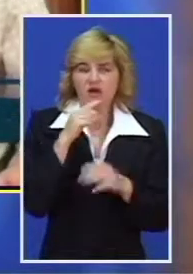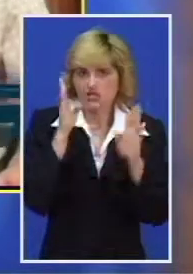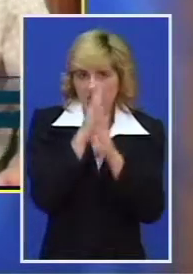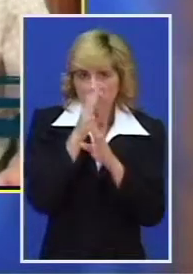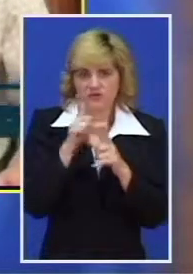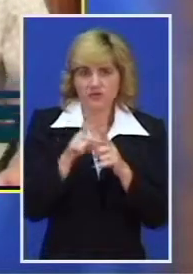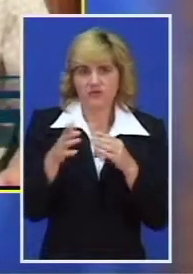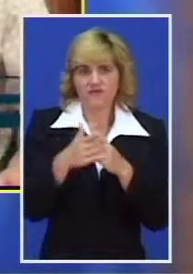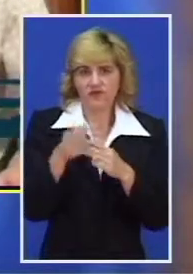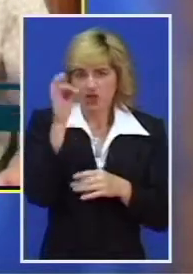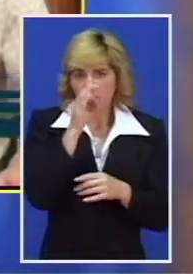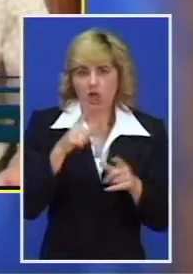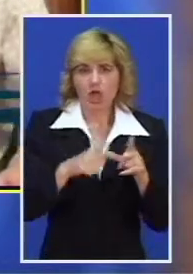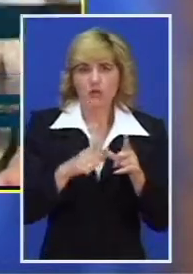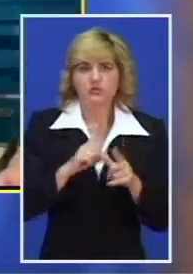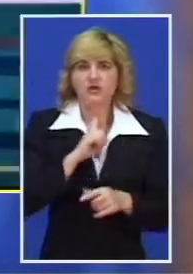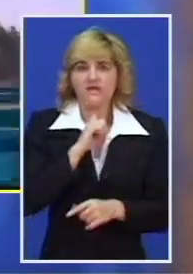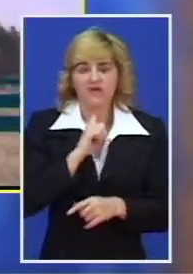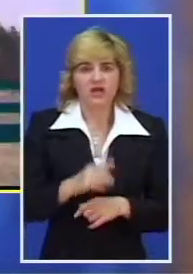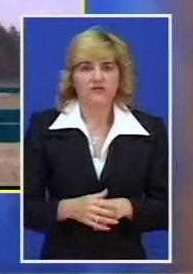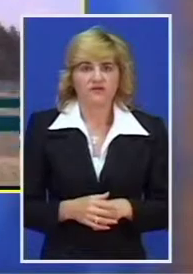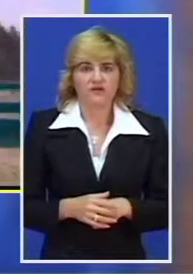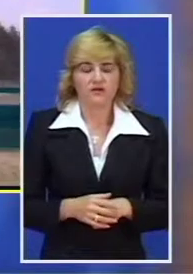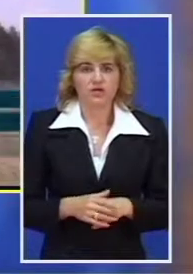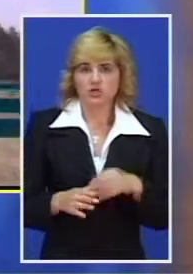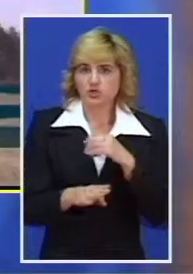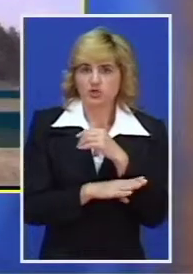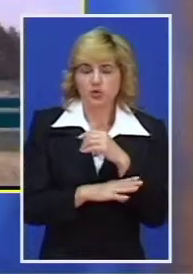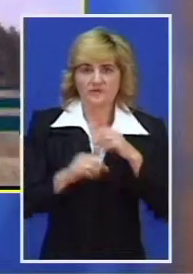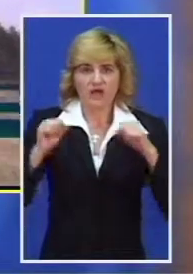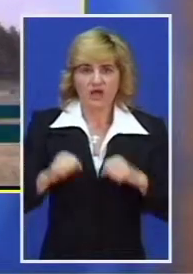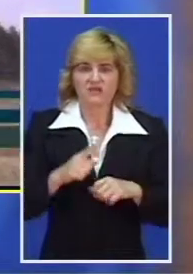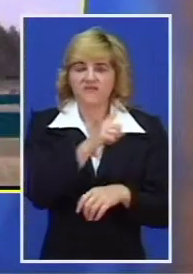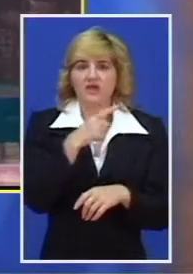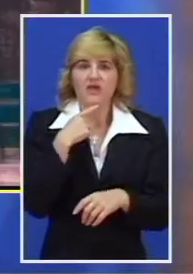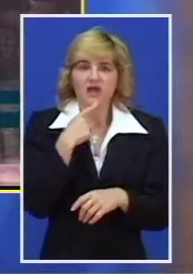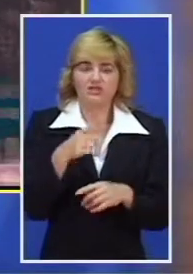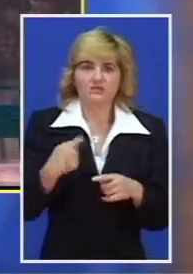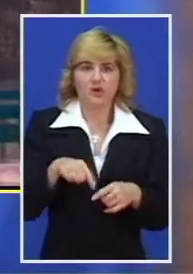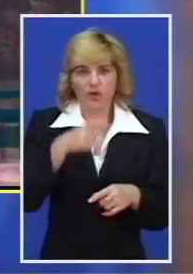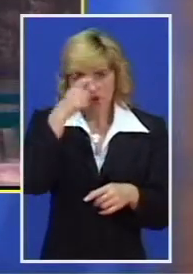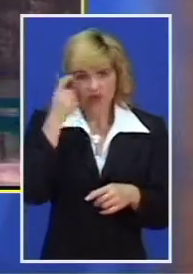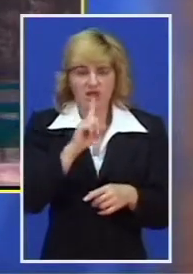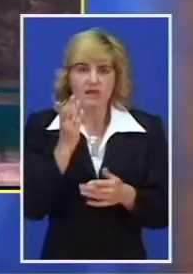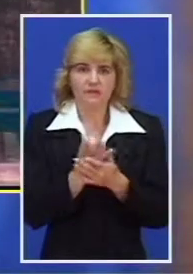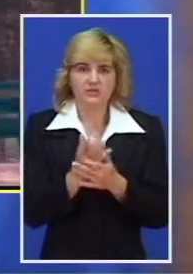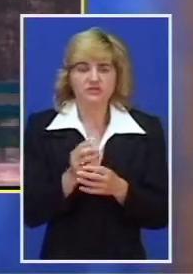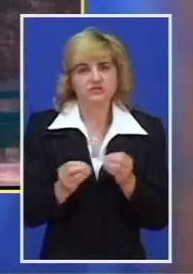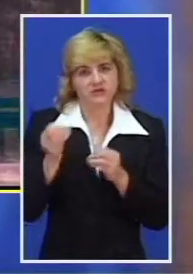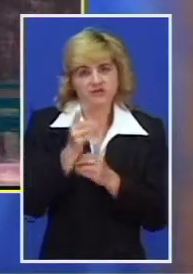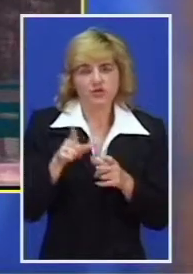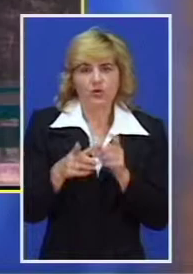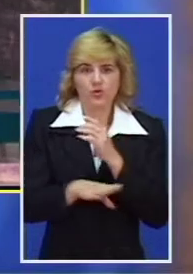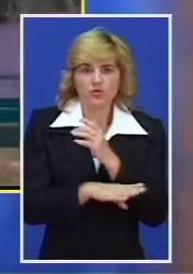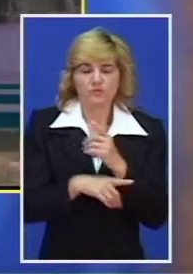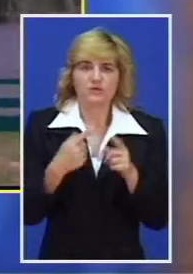suzbijanje narkomanije Ljubiša Ivanović. Iz šumskog gazdinstva apeluju da se tokom jula i augusta ne boravi u šumama. Uzrok